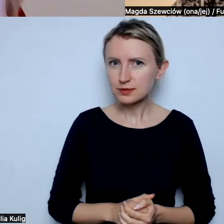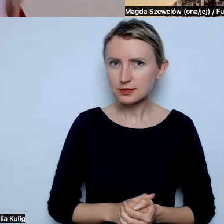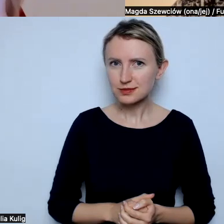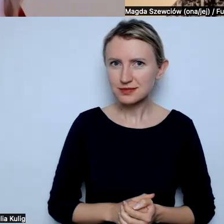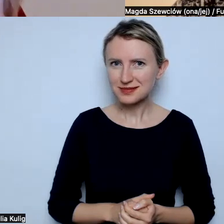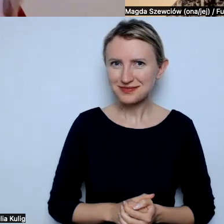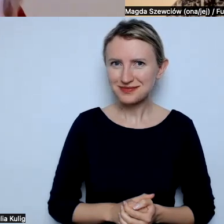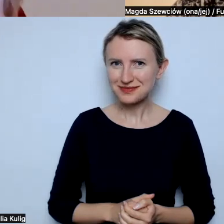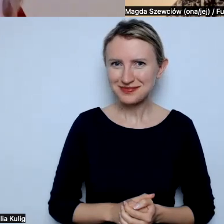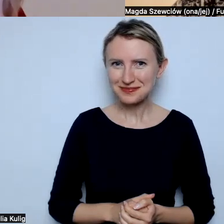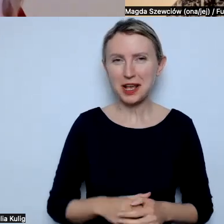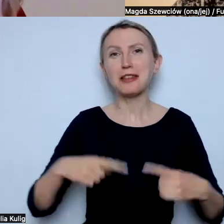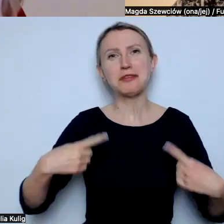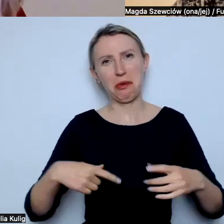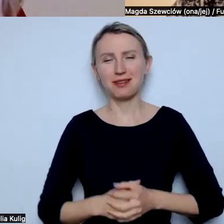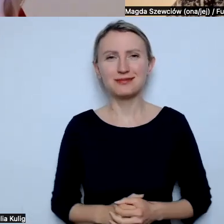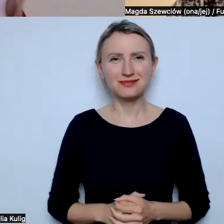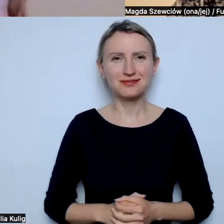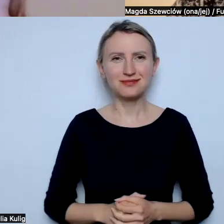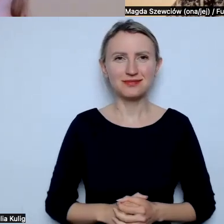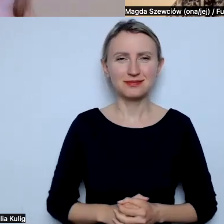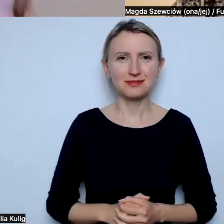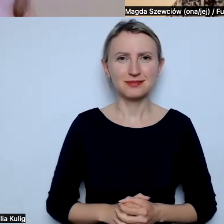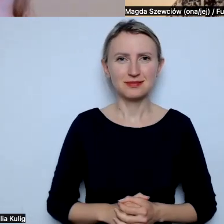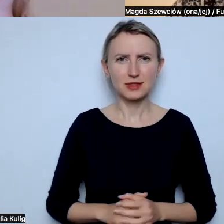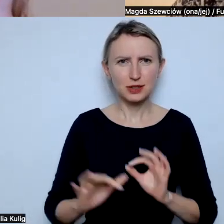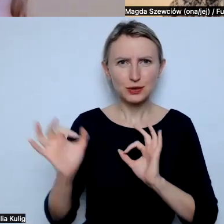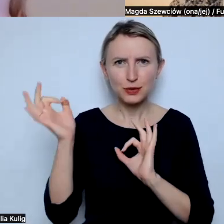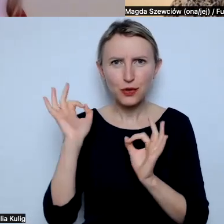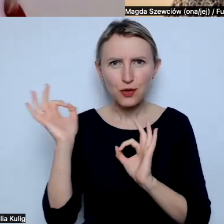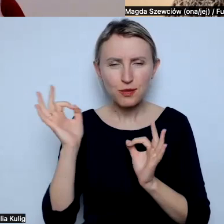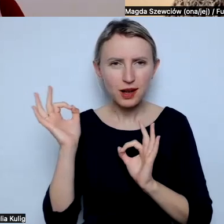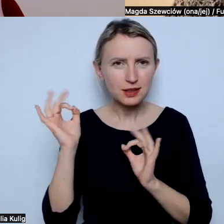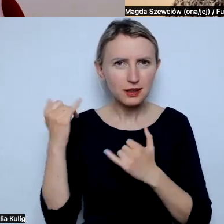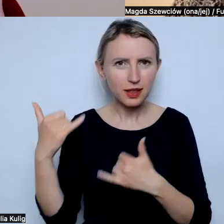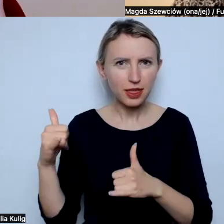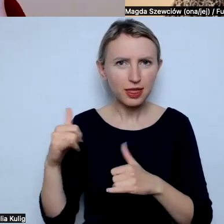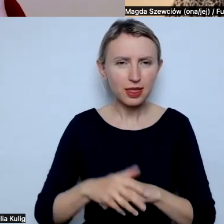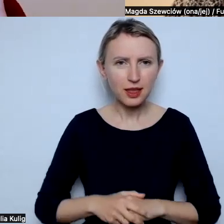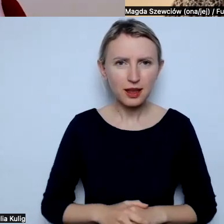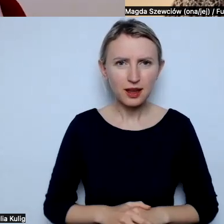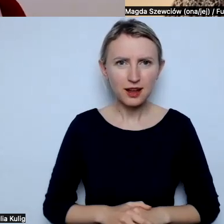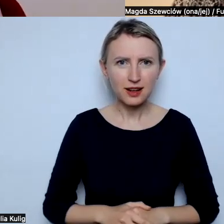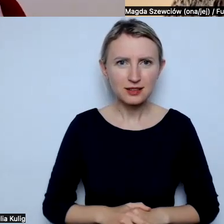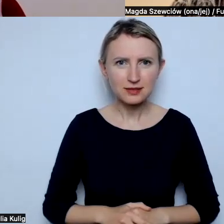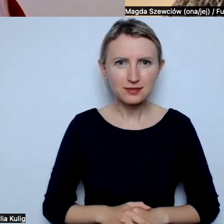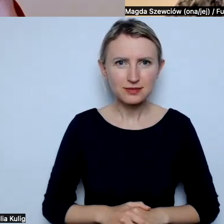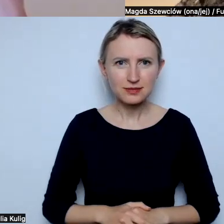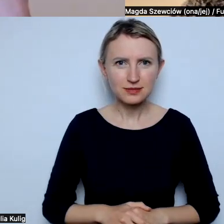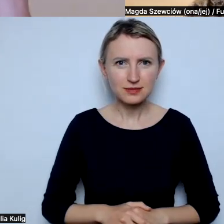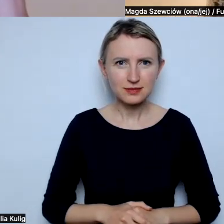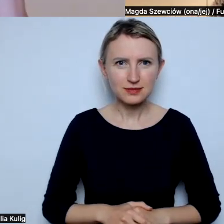Nie było. A nie, tu są jakieś informacje związane z innymi kwestiami. Tu już